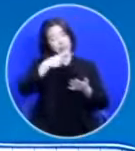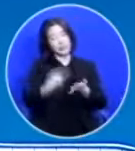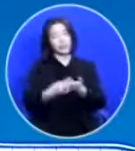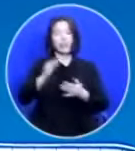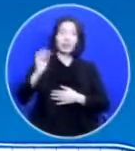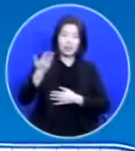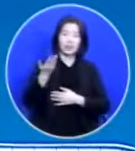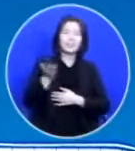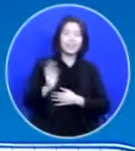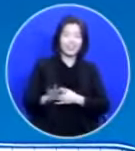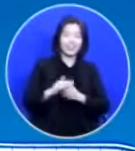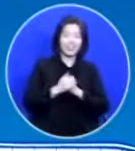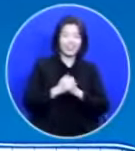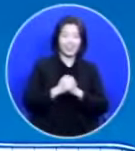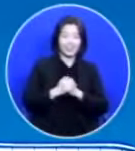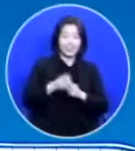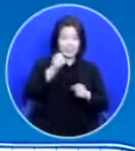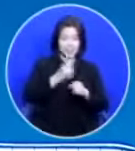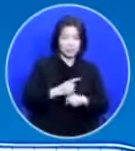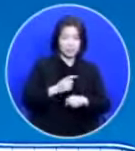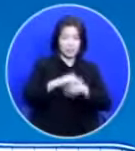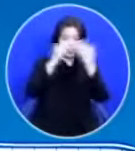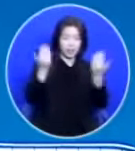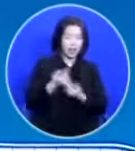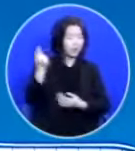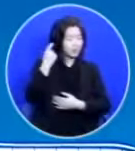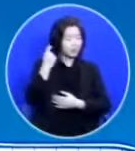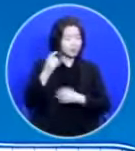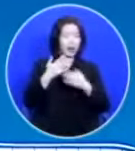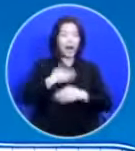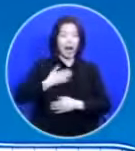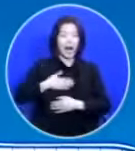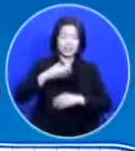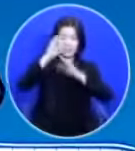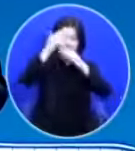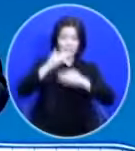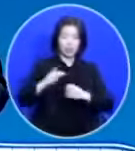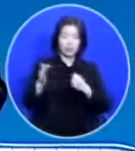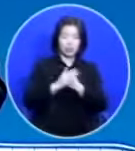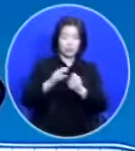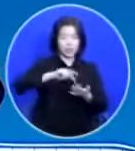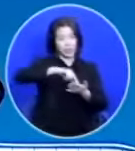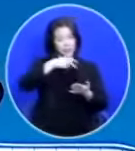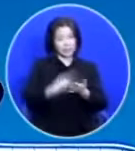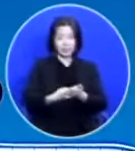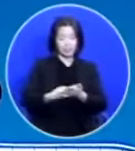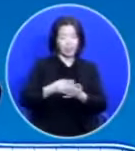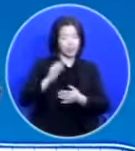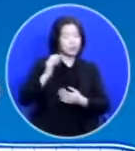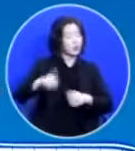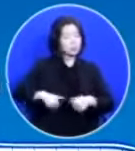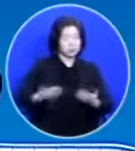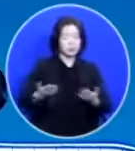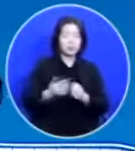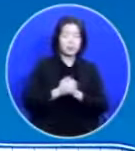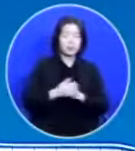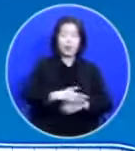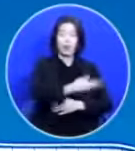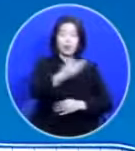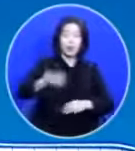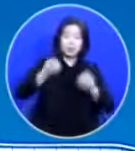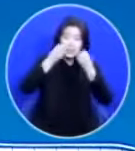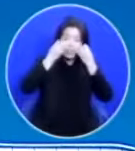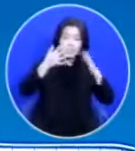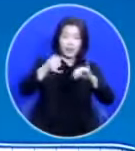되는데 이미 다 들어서 아시는 내용이니까 기절하실 것은 없으실 것 같아요 여러분 새